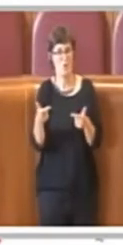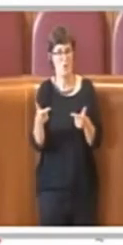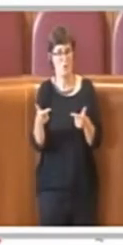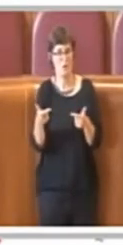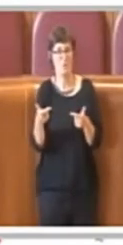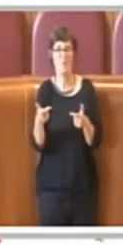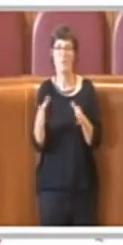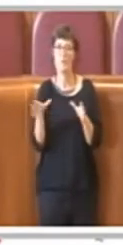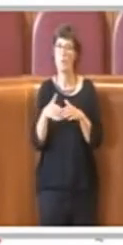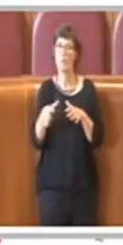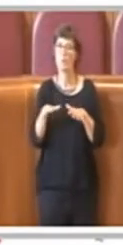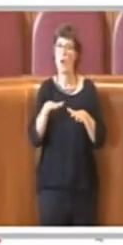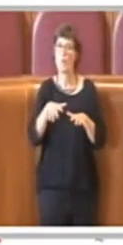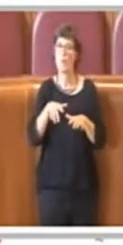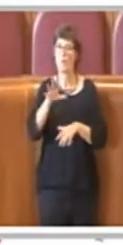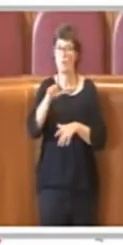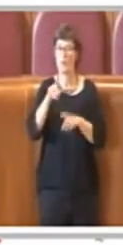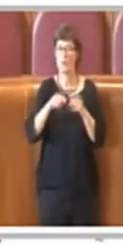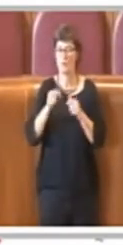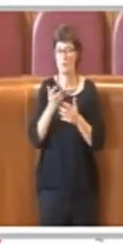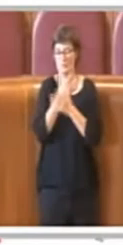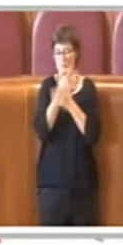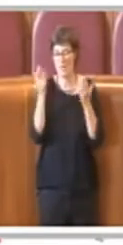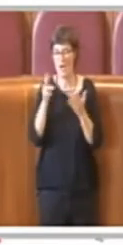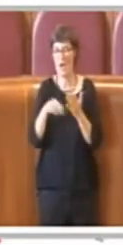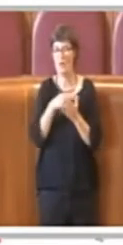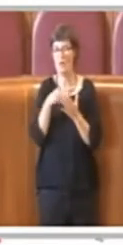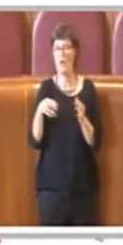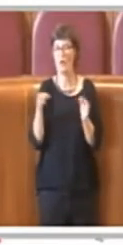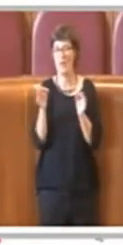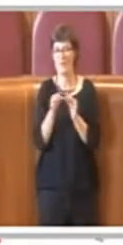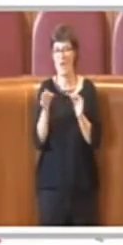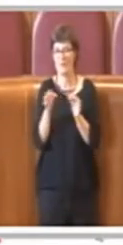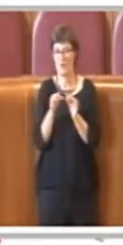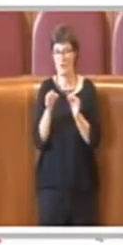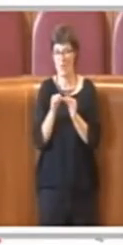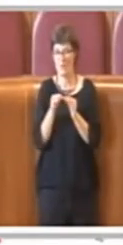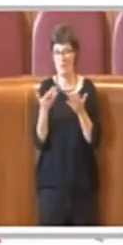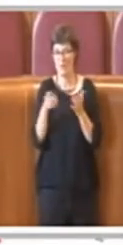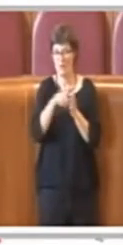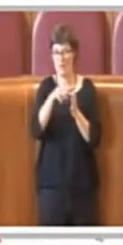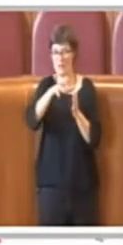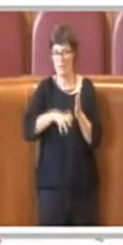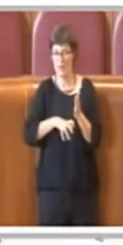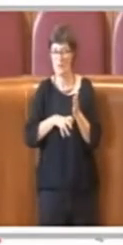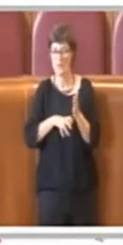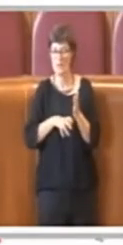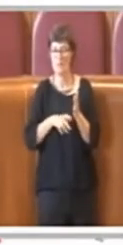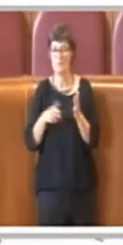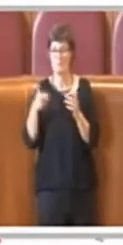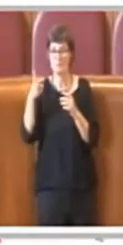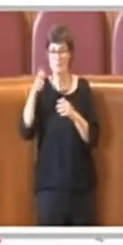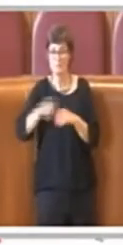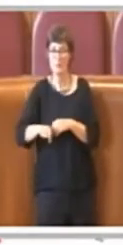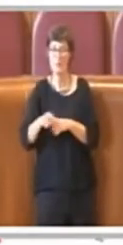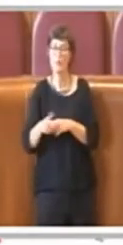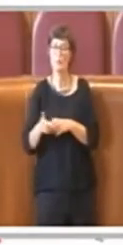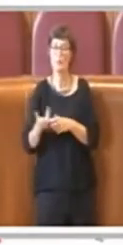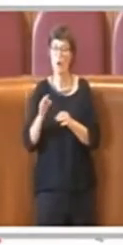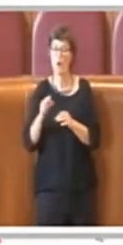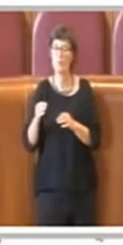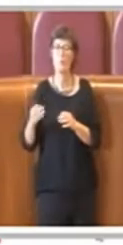Stelle voterà chiaramente in modo favorevole la proposta, che ha accolto la maggior parte delle richieste sia dei municipi, sia delle